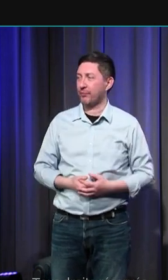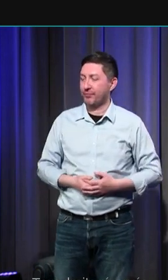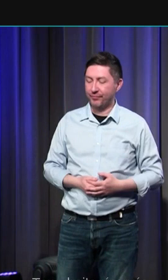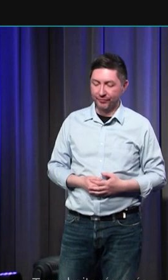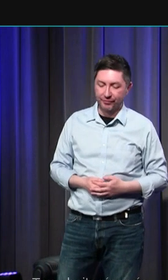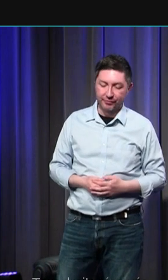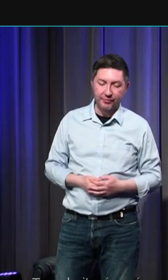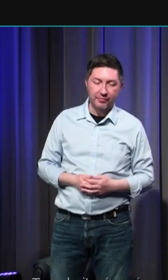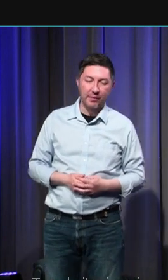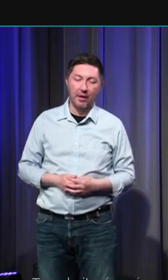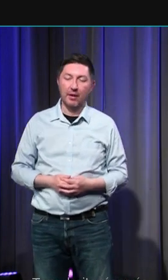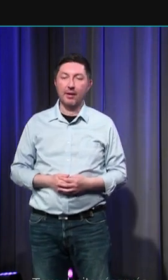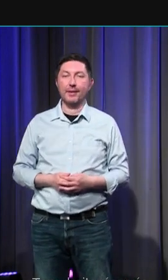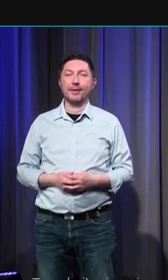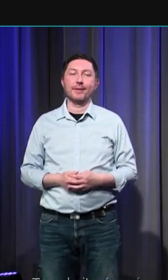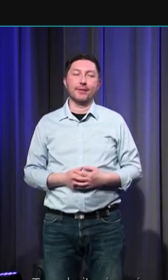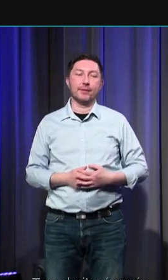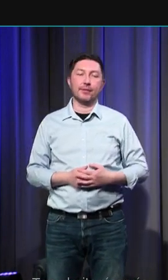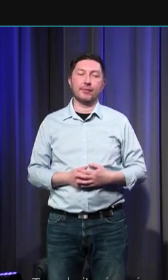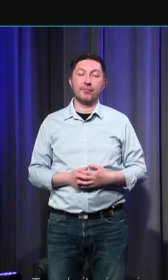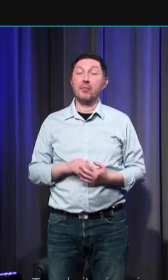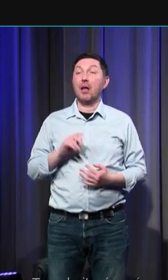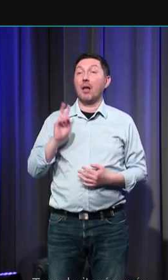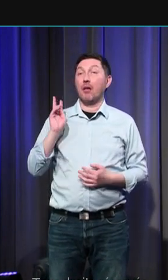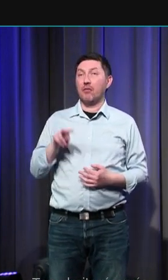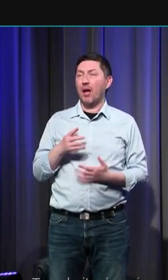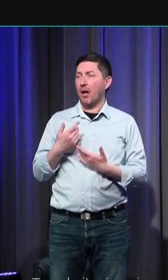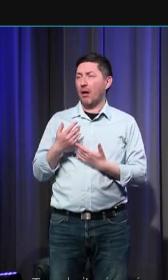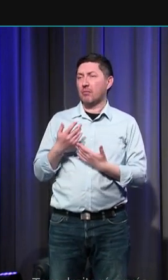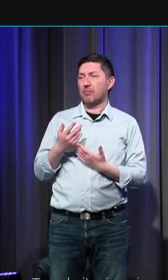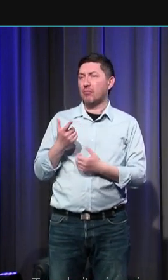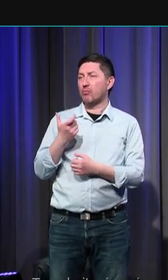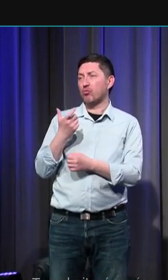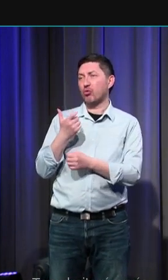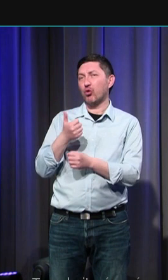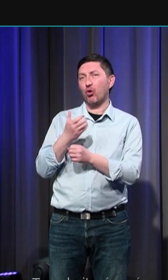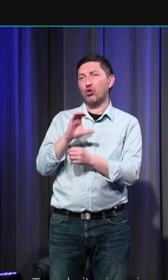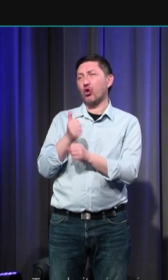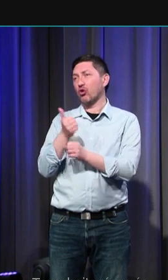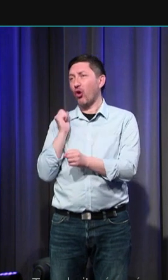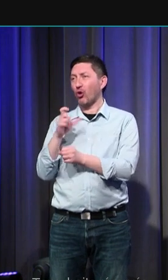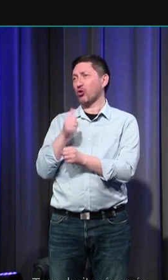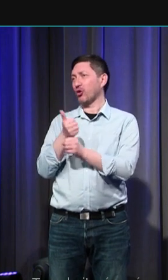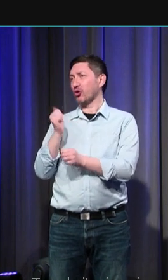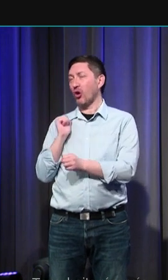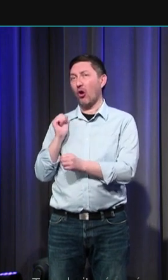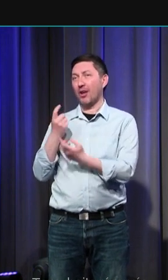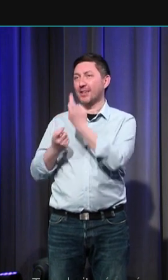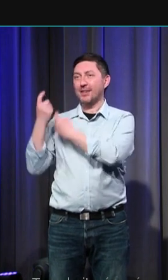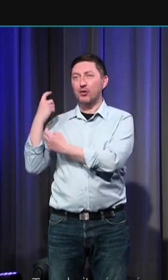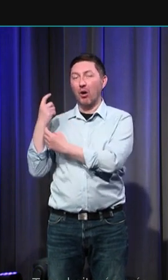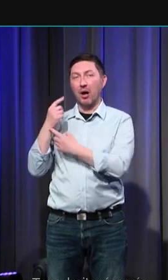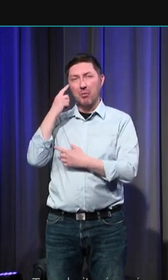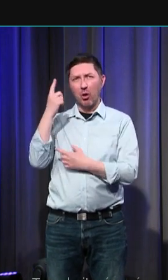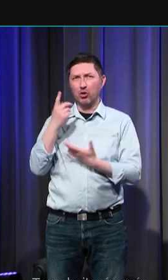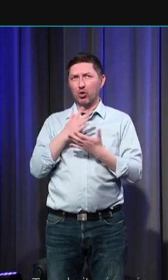présence envahissante ait pu dérouter les historiens du 19e siècle et de la première moitié du 20e siècle qui vivaient dans une société plutôt